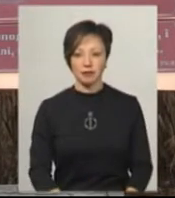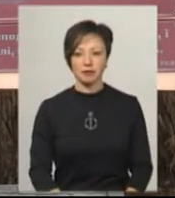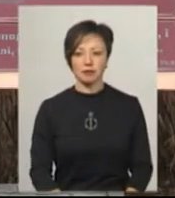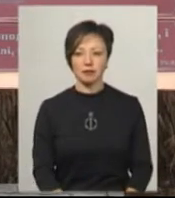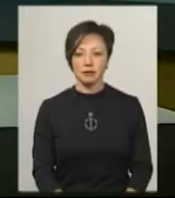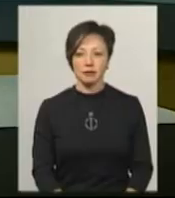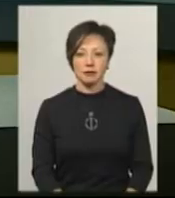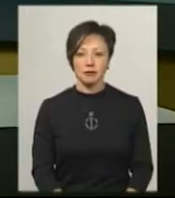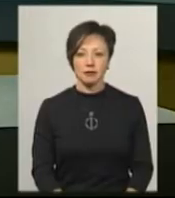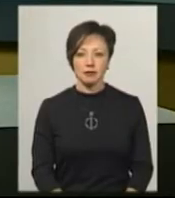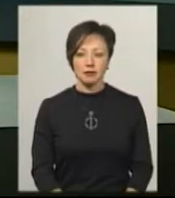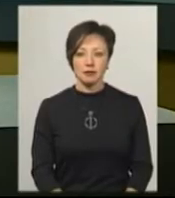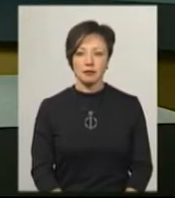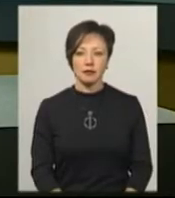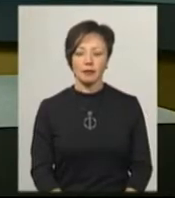Хмельницький.